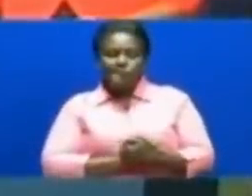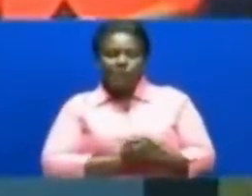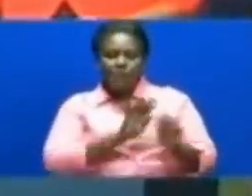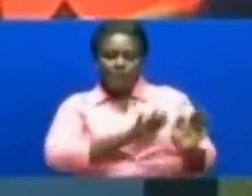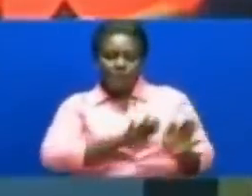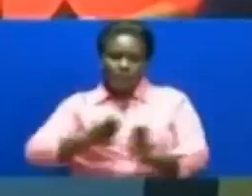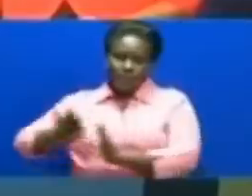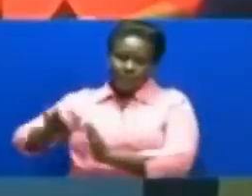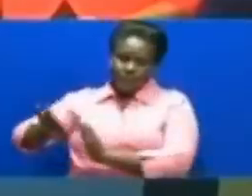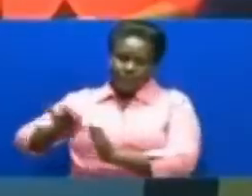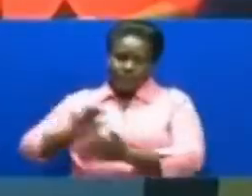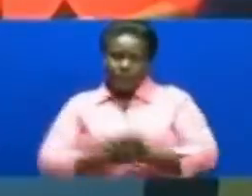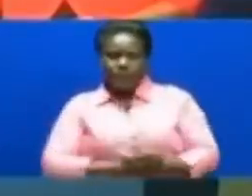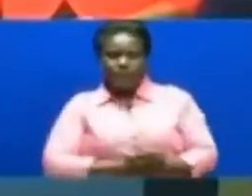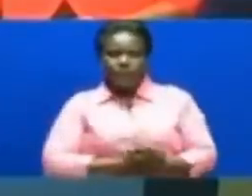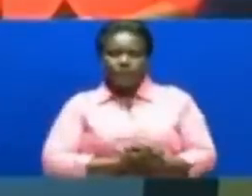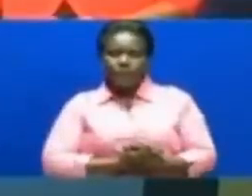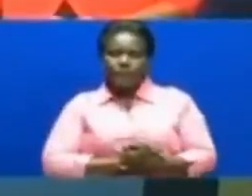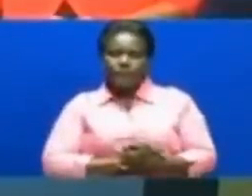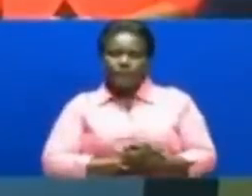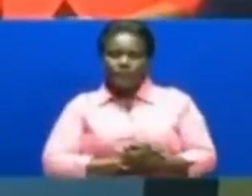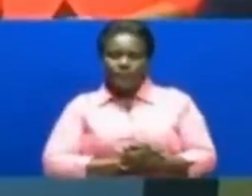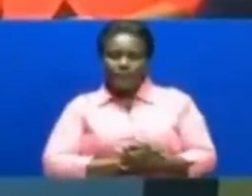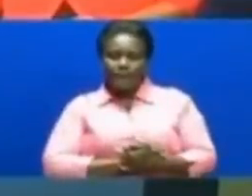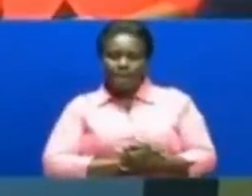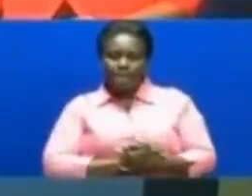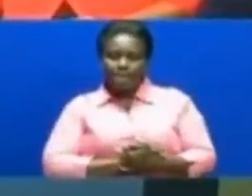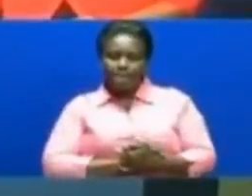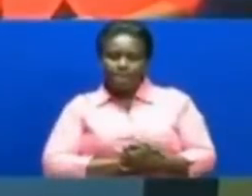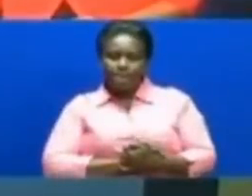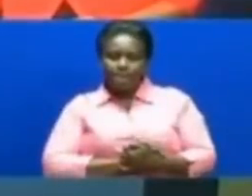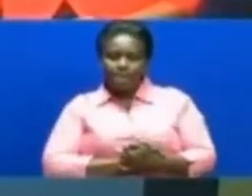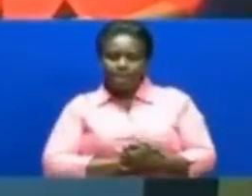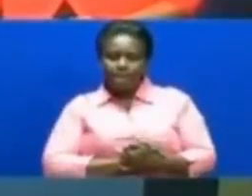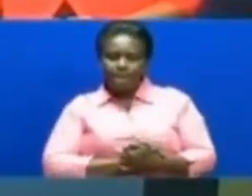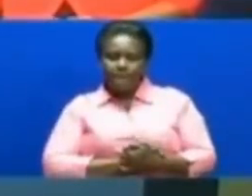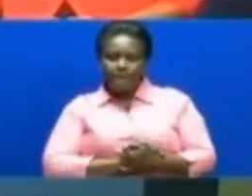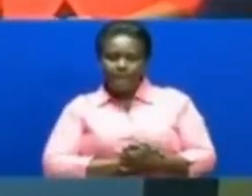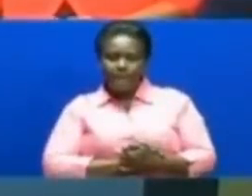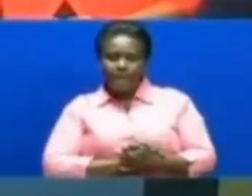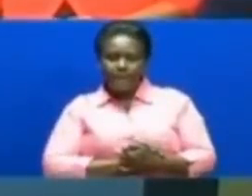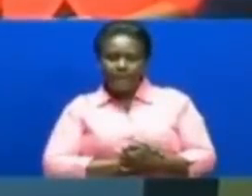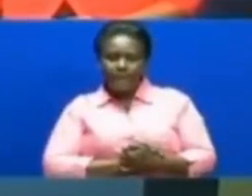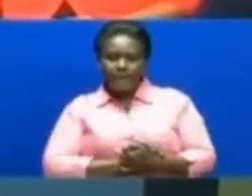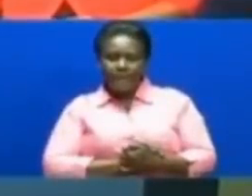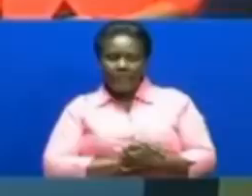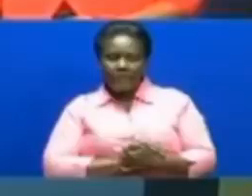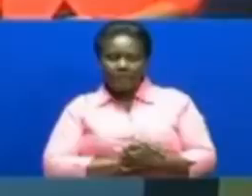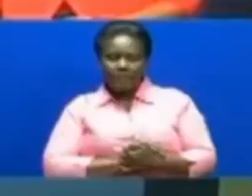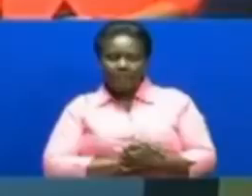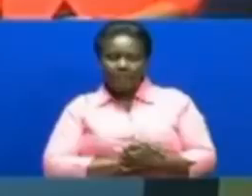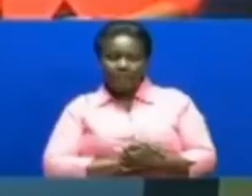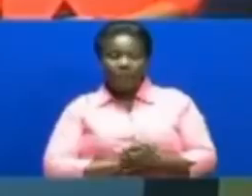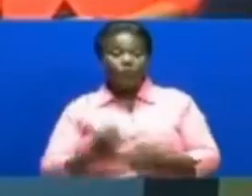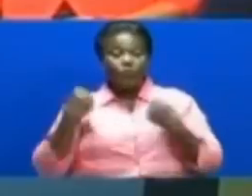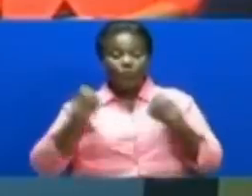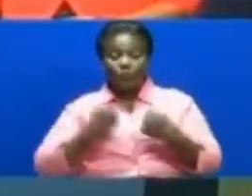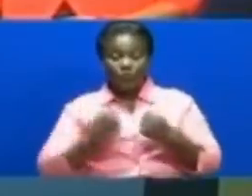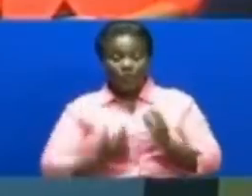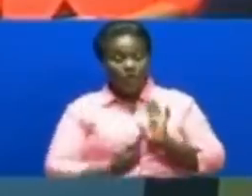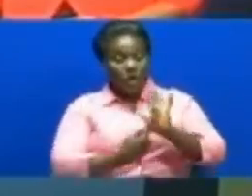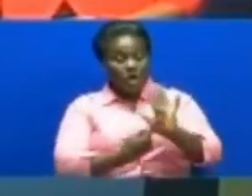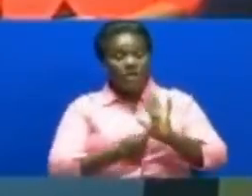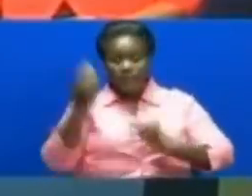tarifa nyingine Tukia kakandoe hayo ya huko Mahakamani ambapo Karakali zile jitihada za kuwanesha kwamba viongozi wa uma